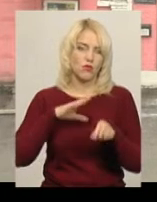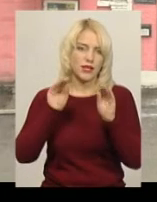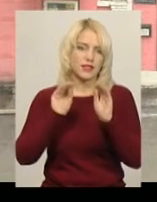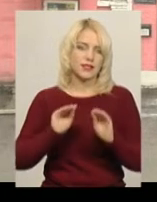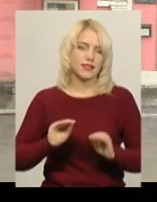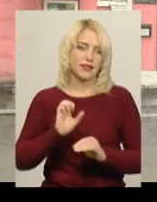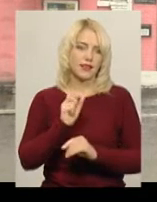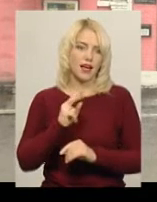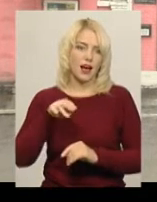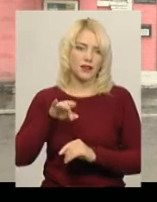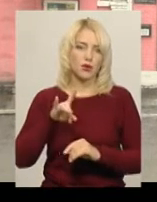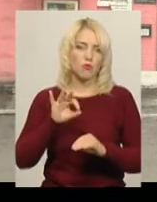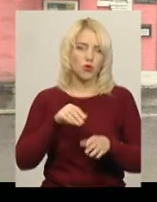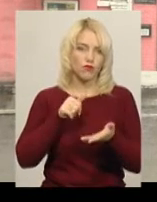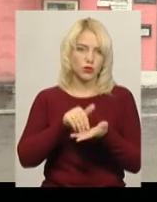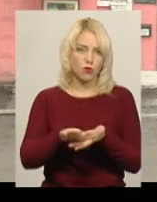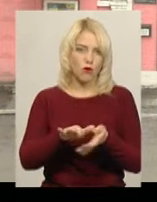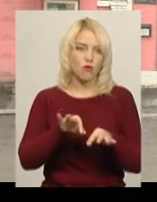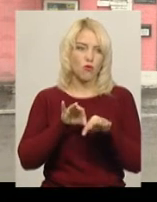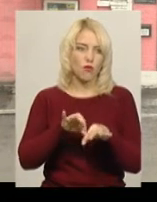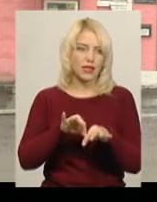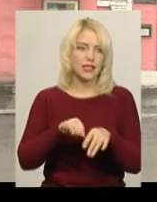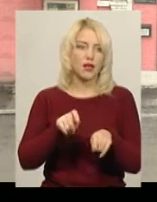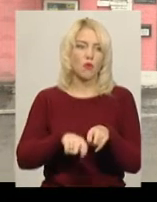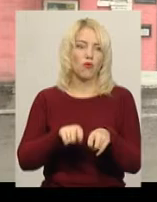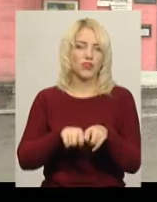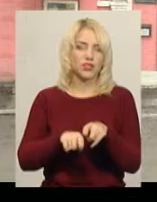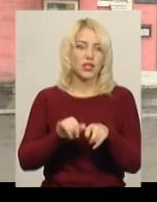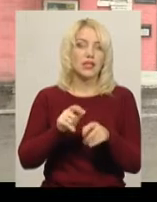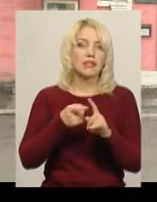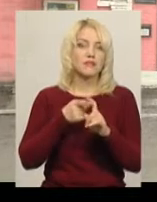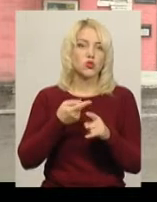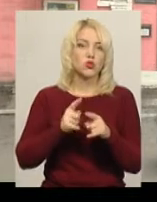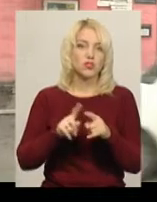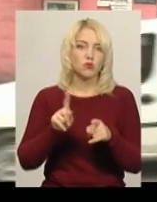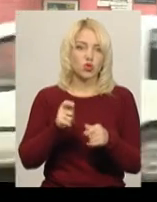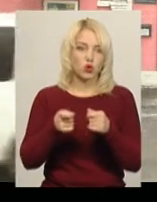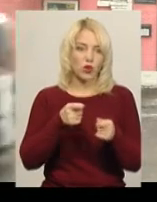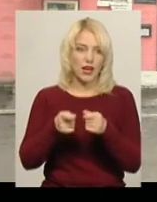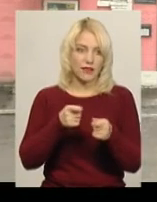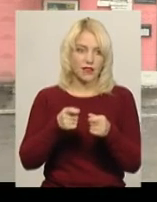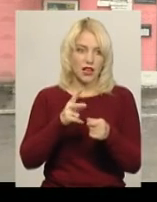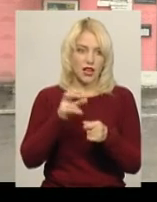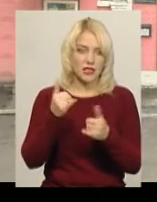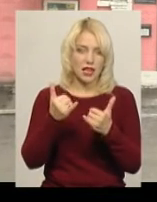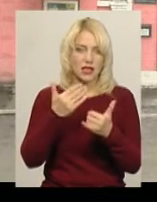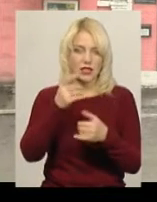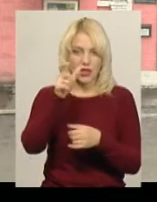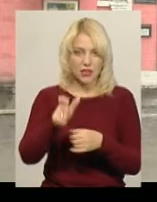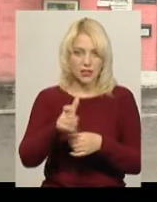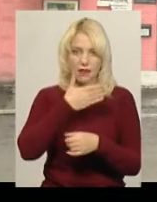про відмову проведенні перевірки. В зв'язку з тим, що керівника зараз немає,